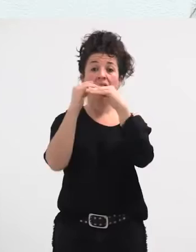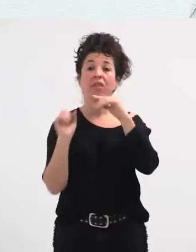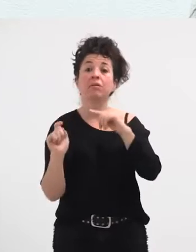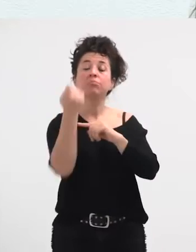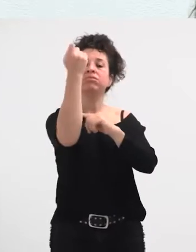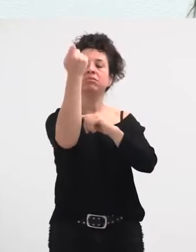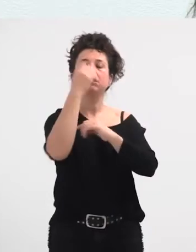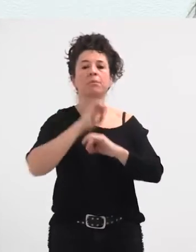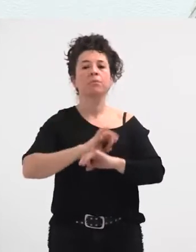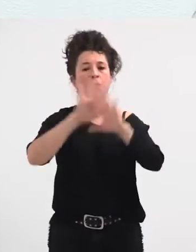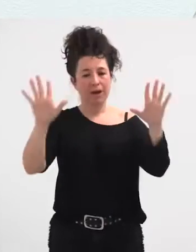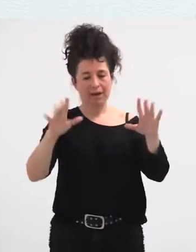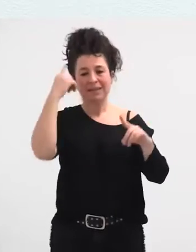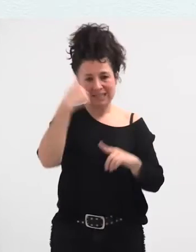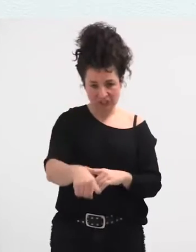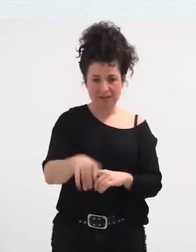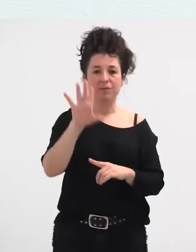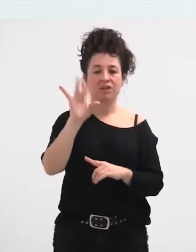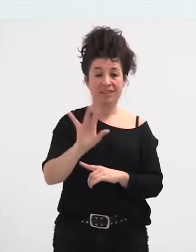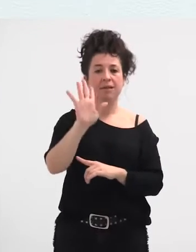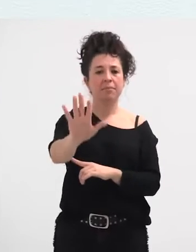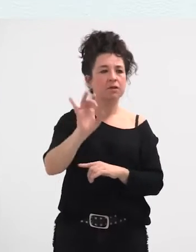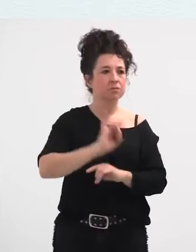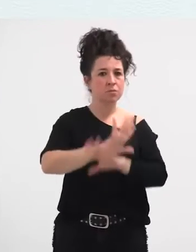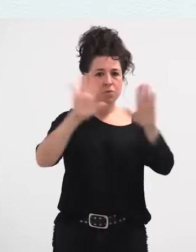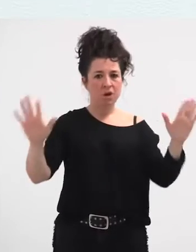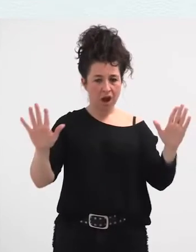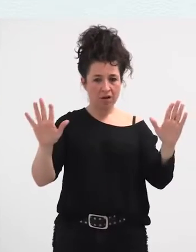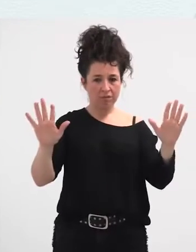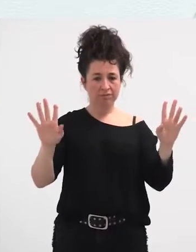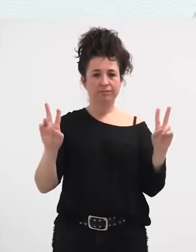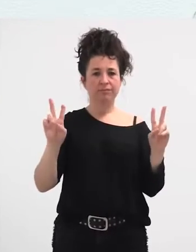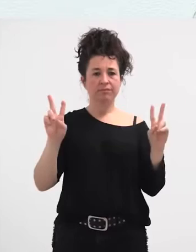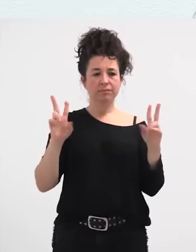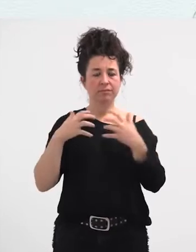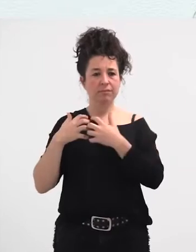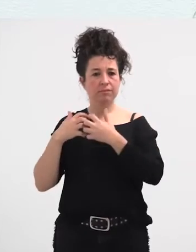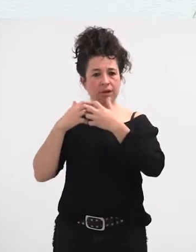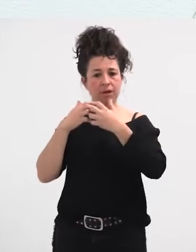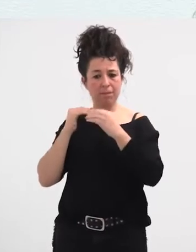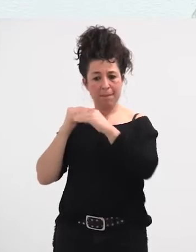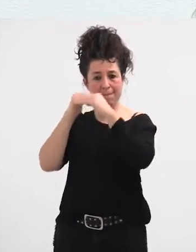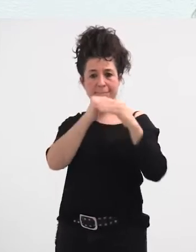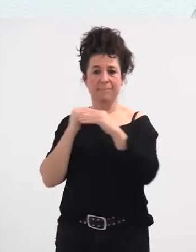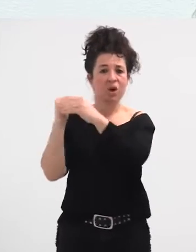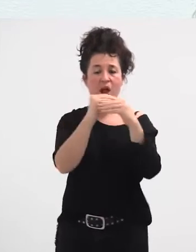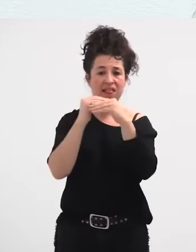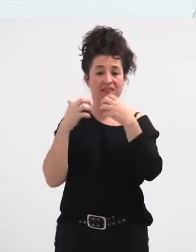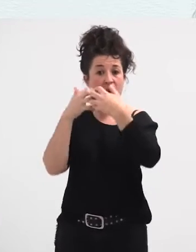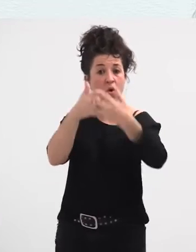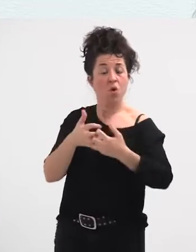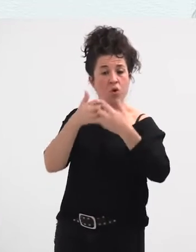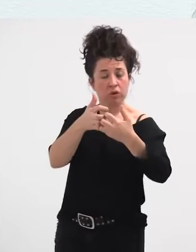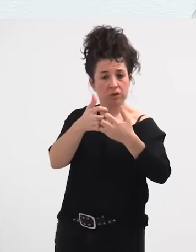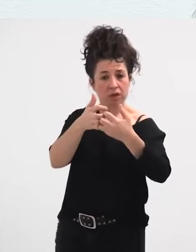baina oso agerian geratzen da, berdintasunaren alteko borrokan gaudenean,